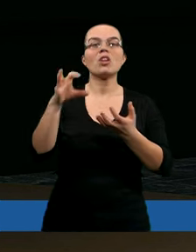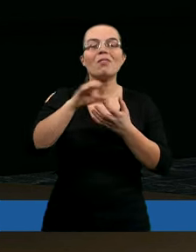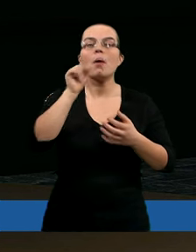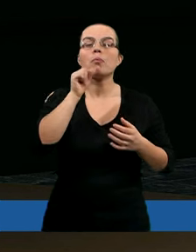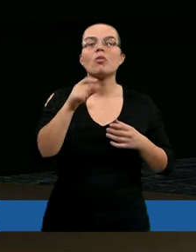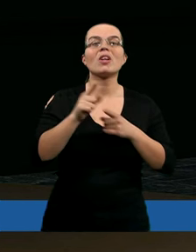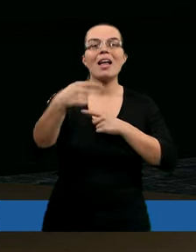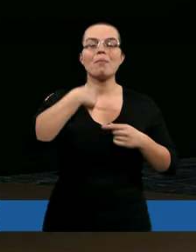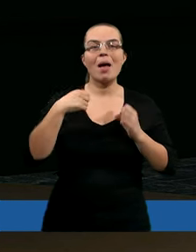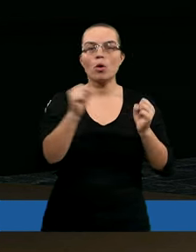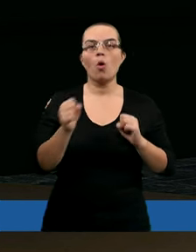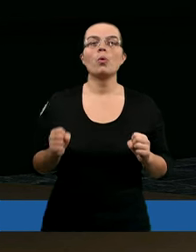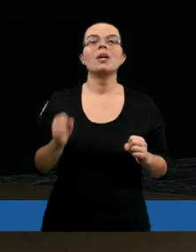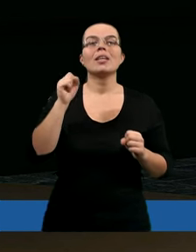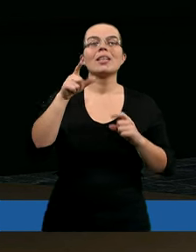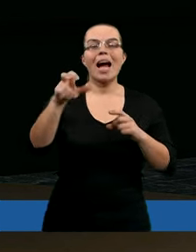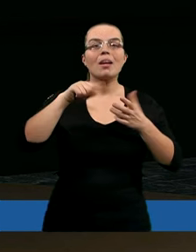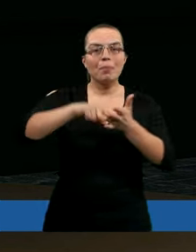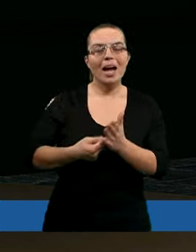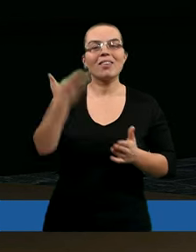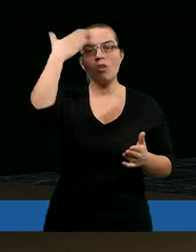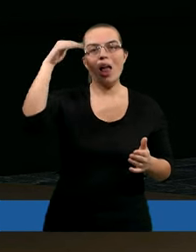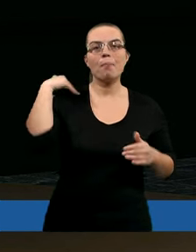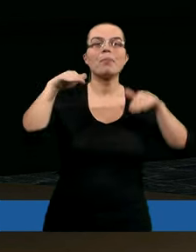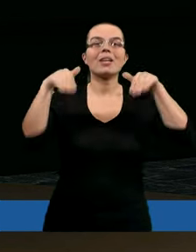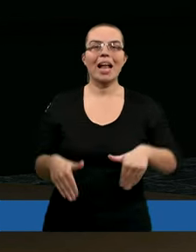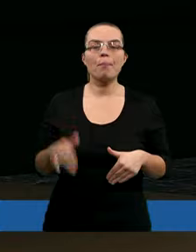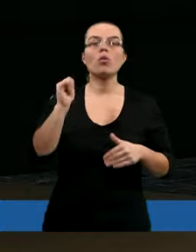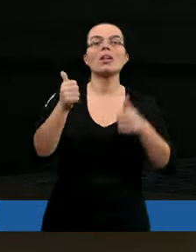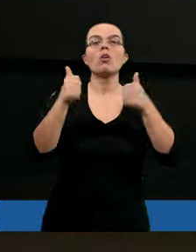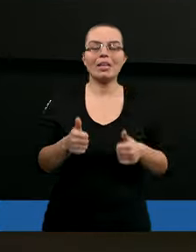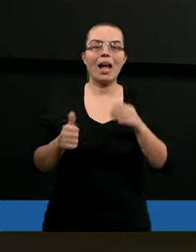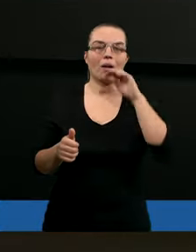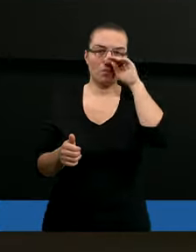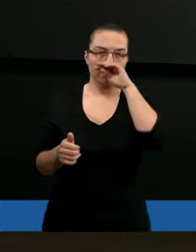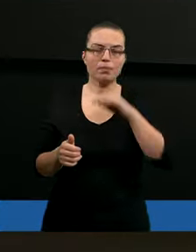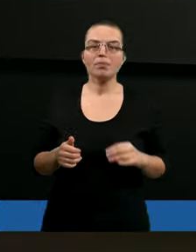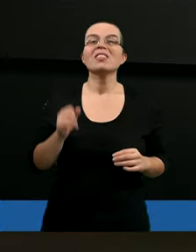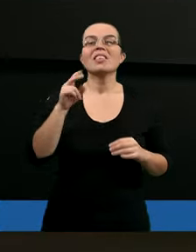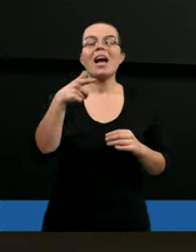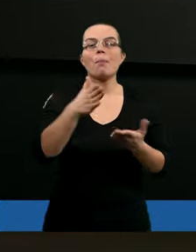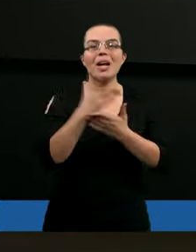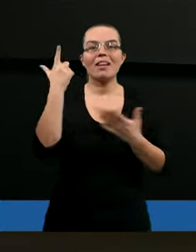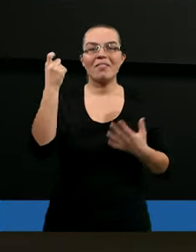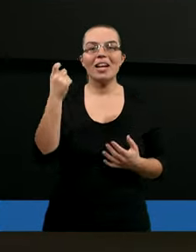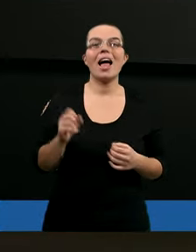śmiał prawować się ze mną? W takim razie wolałbym zamilknąć i skonać. Teraz przez chwilę